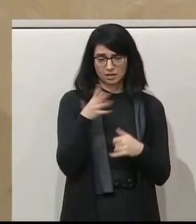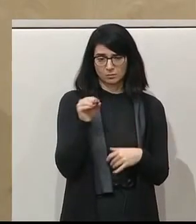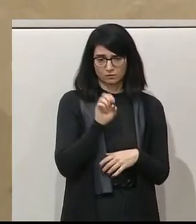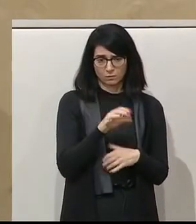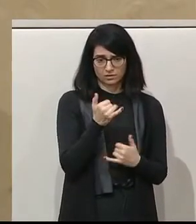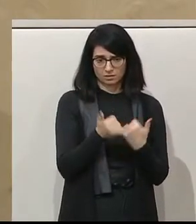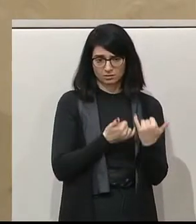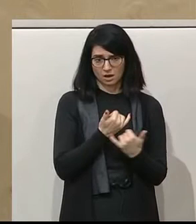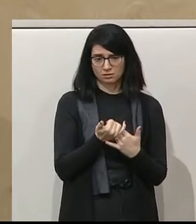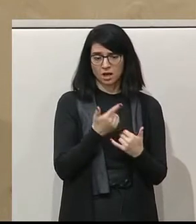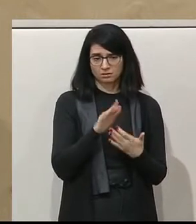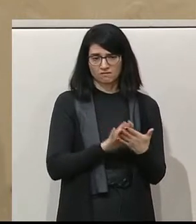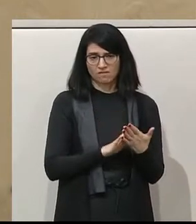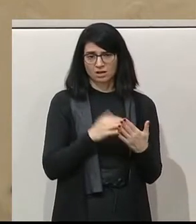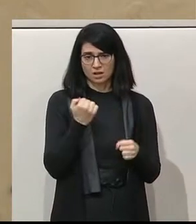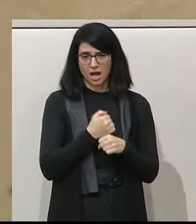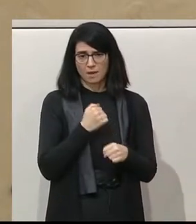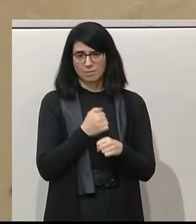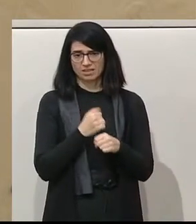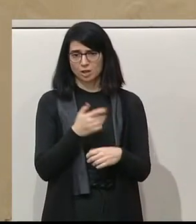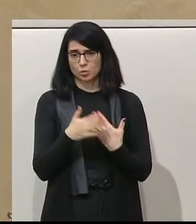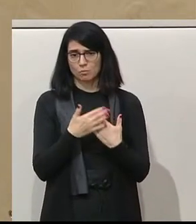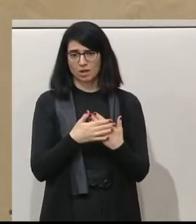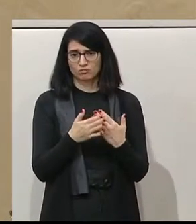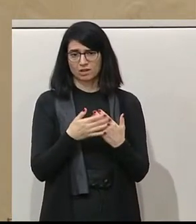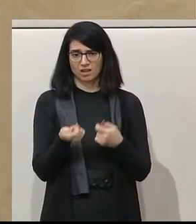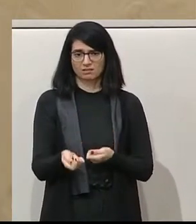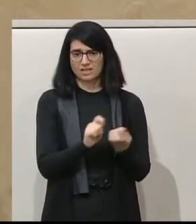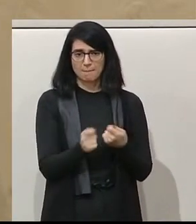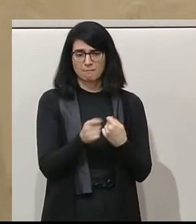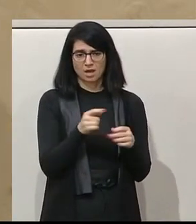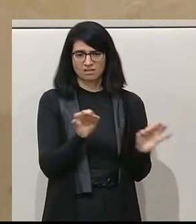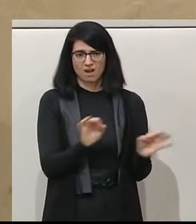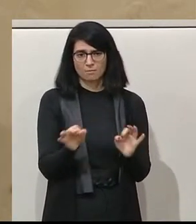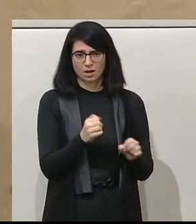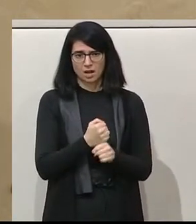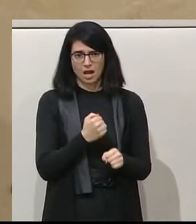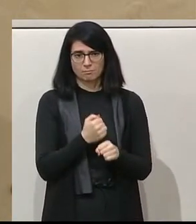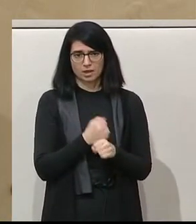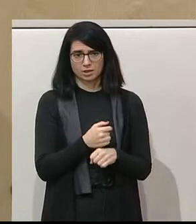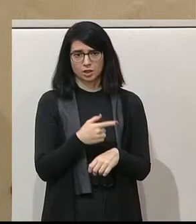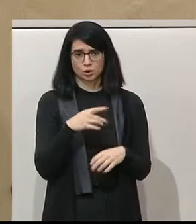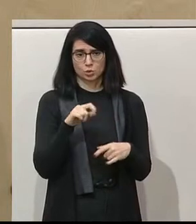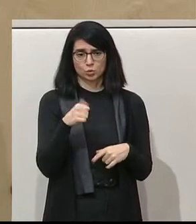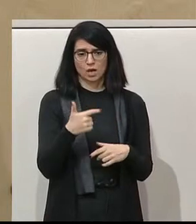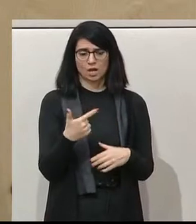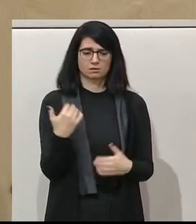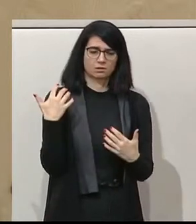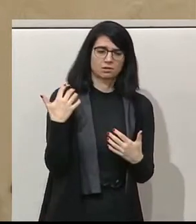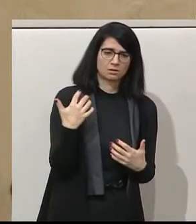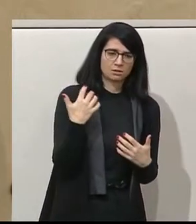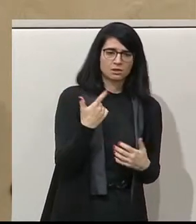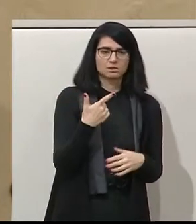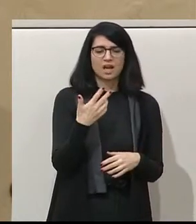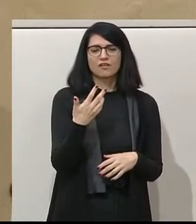begonnen hat, in einer Zementfabrik zu arbeiten, der zuerst die 50 Kilo Zementsäcke schleppen